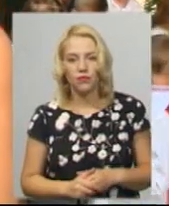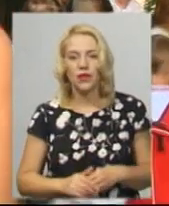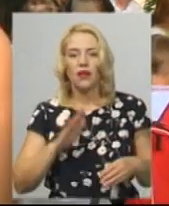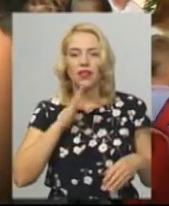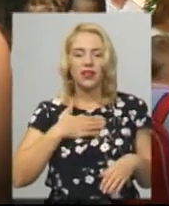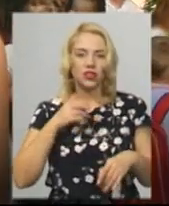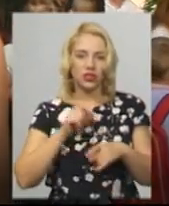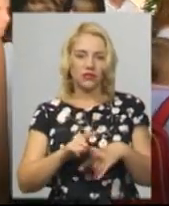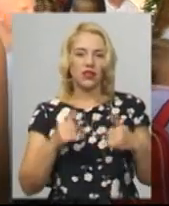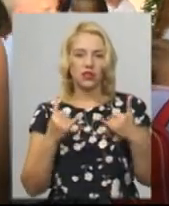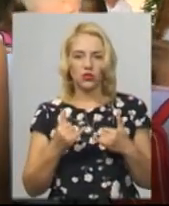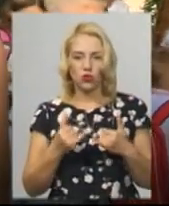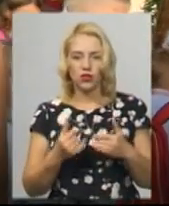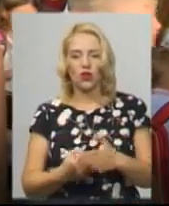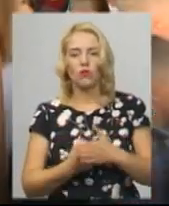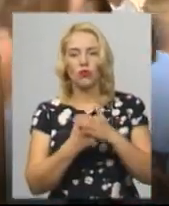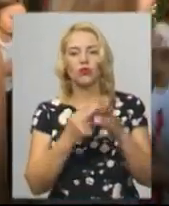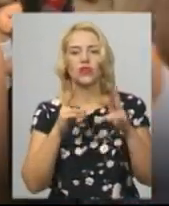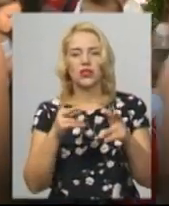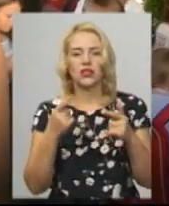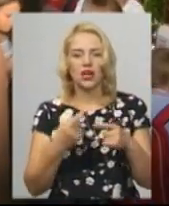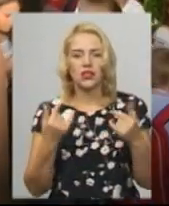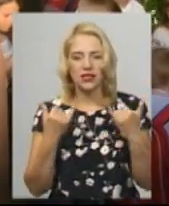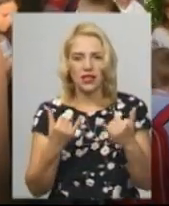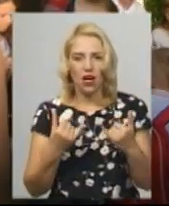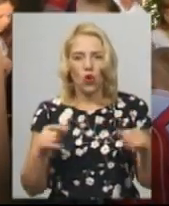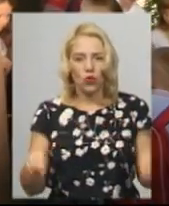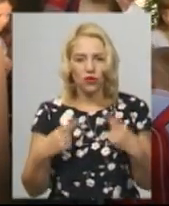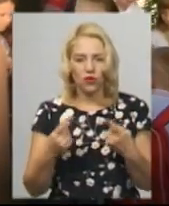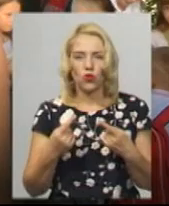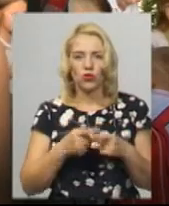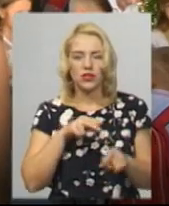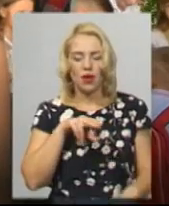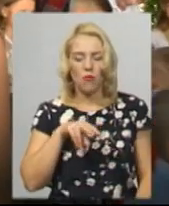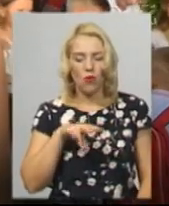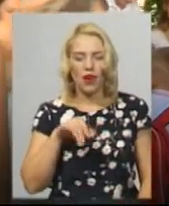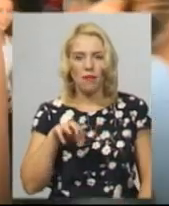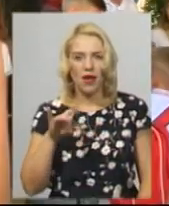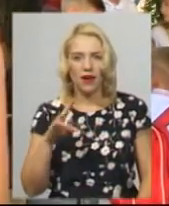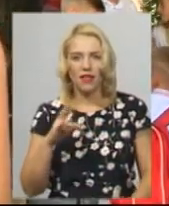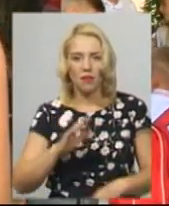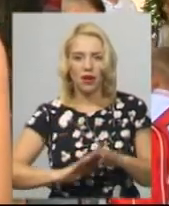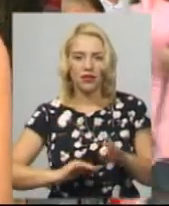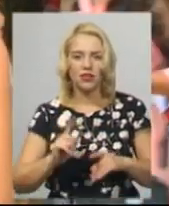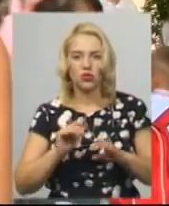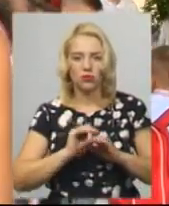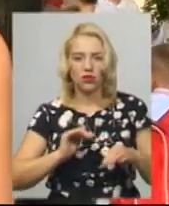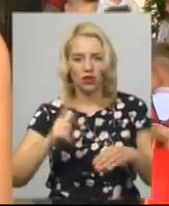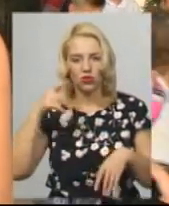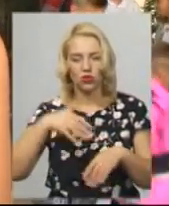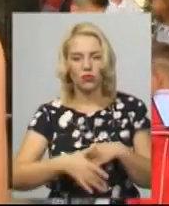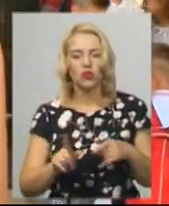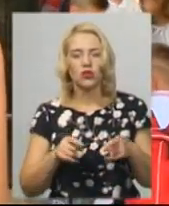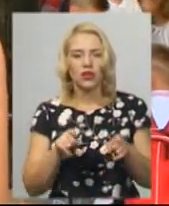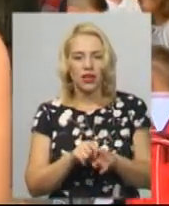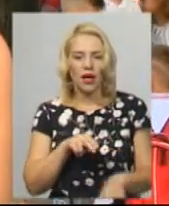завдання сьогодні обґрунтувати, як саме утворюється полімер на практиці, щоб вони розуміли, що саме таке